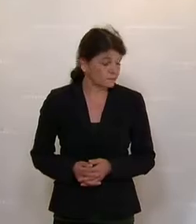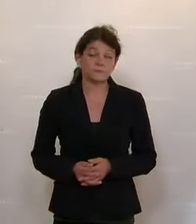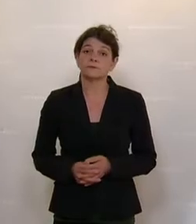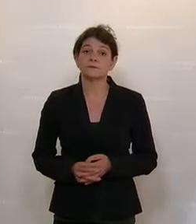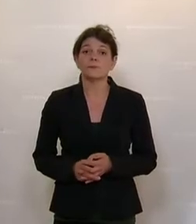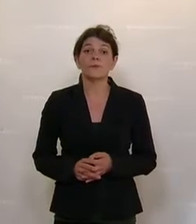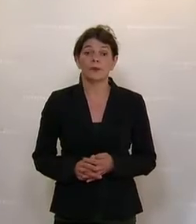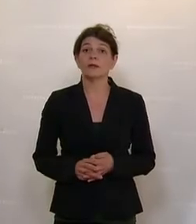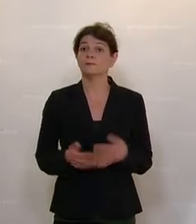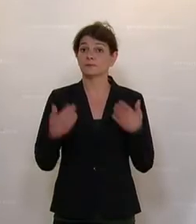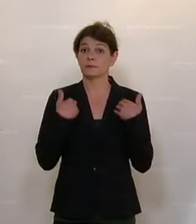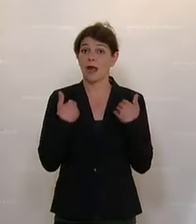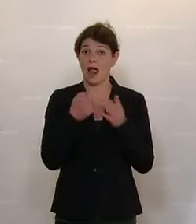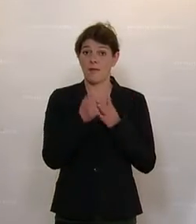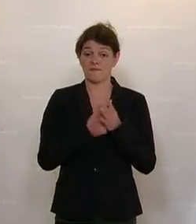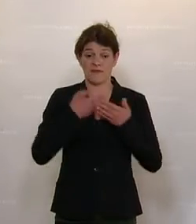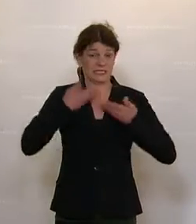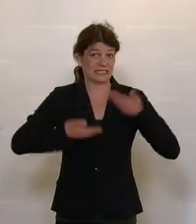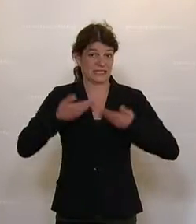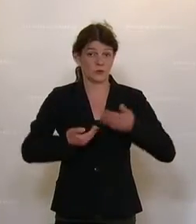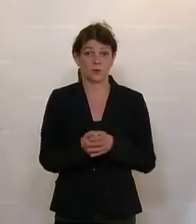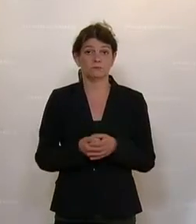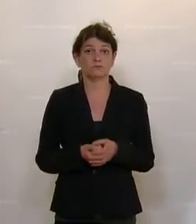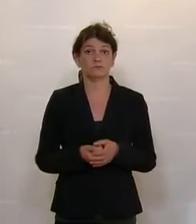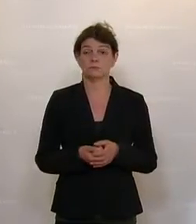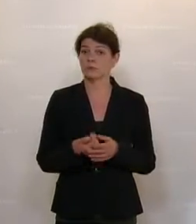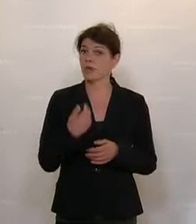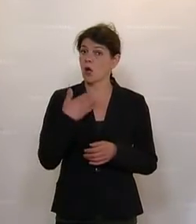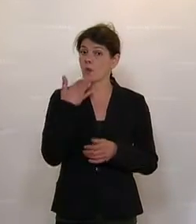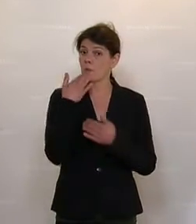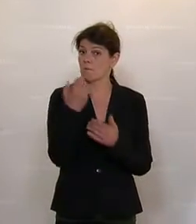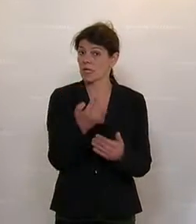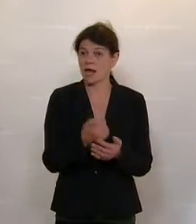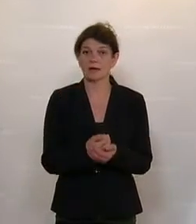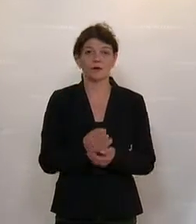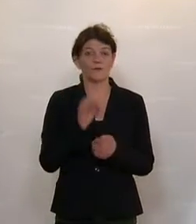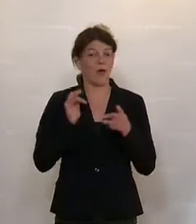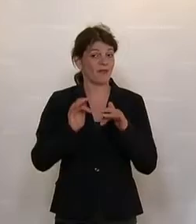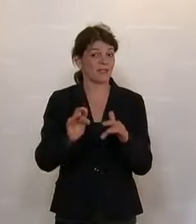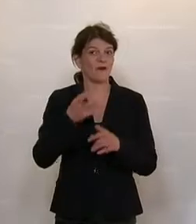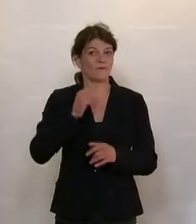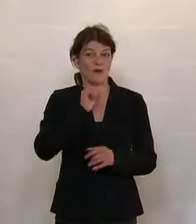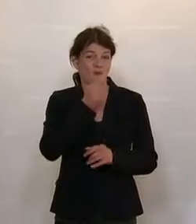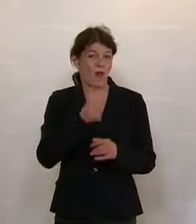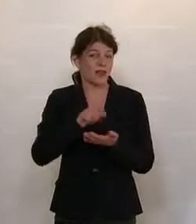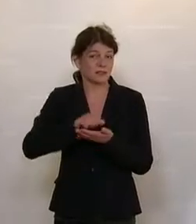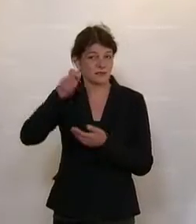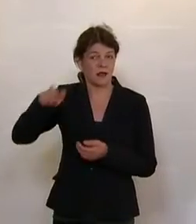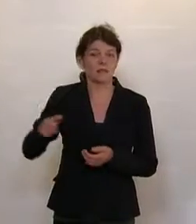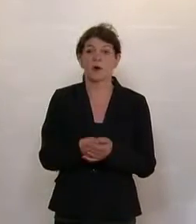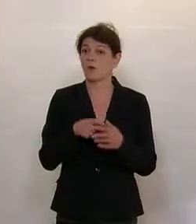Ich habe am Beginn der Sitzung mich nicht bedankt für die Anwesenheit der Journalisten und